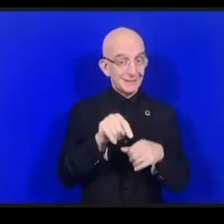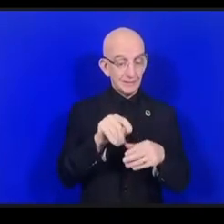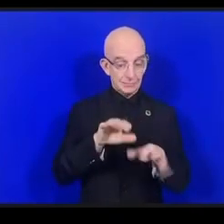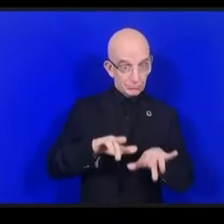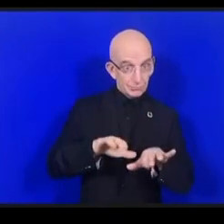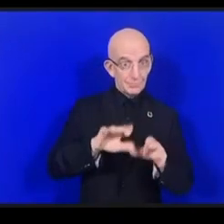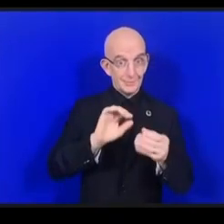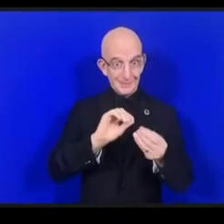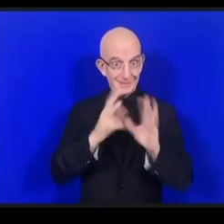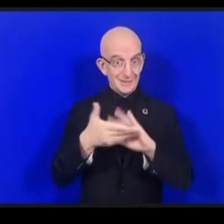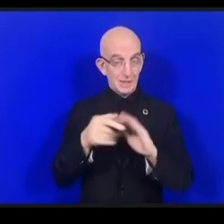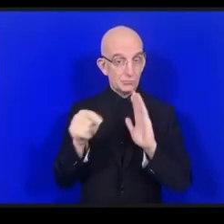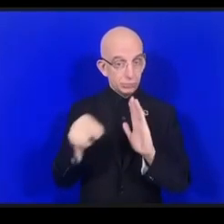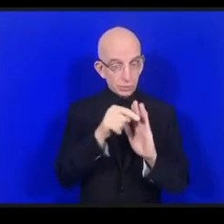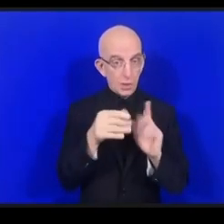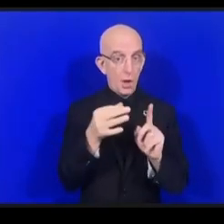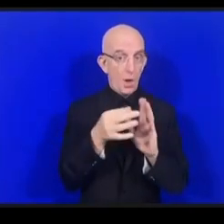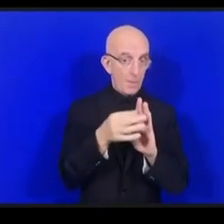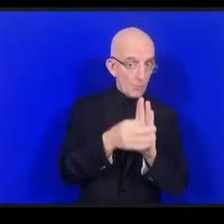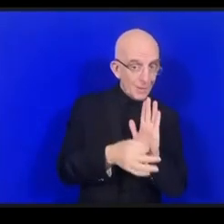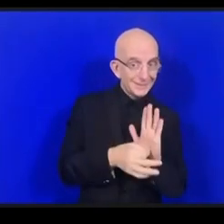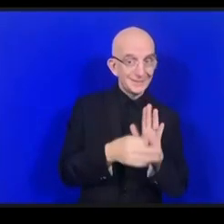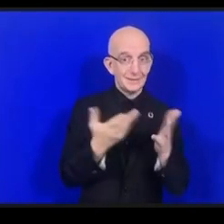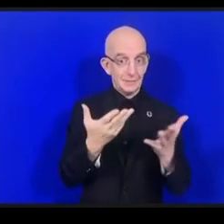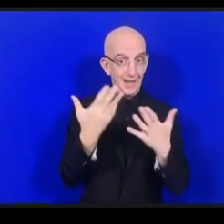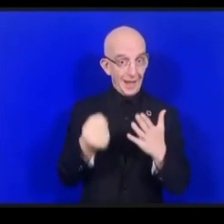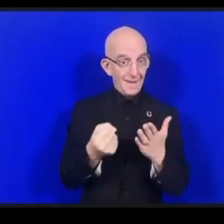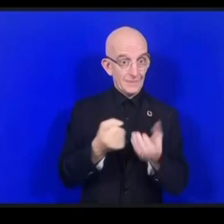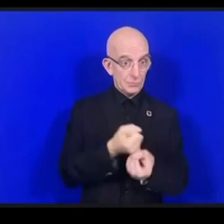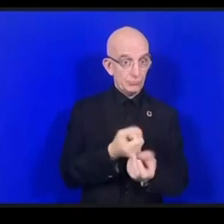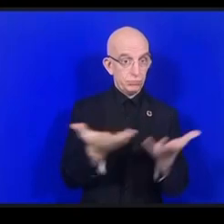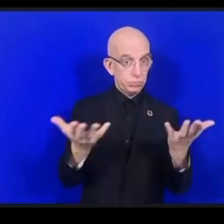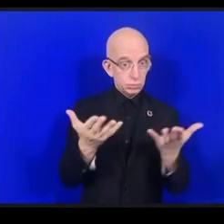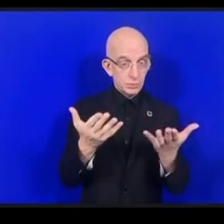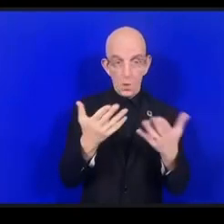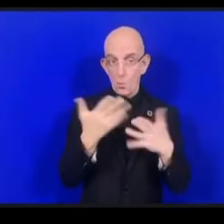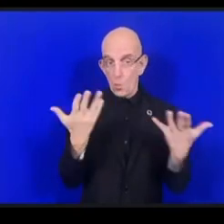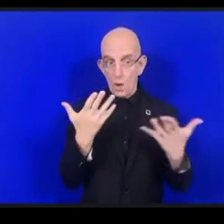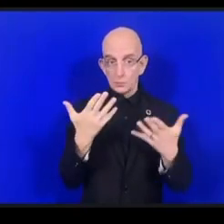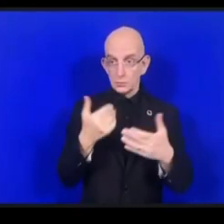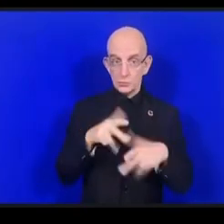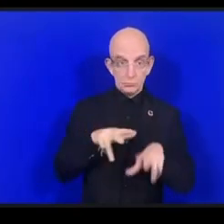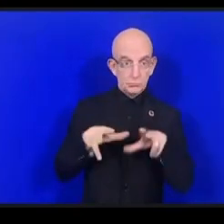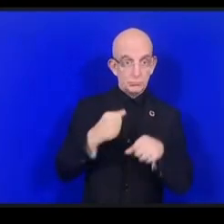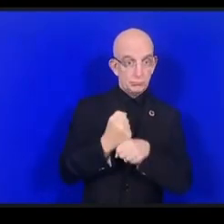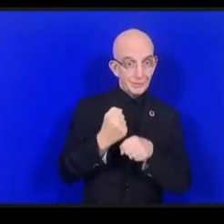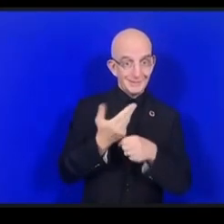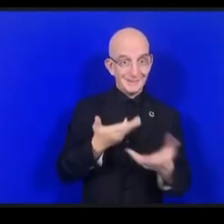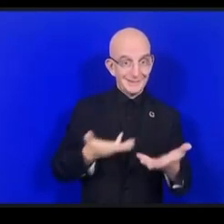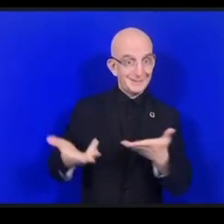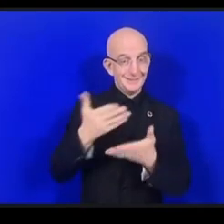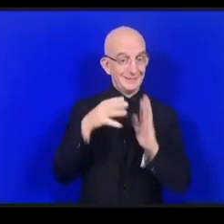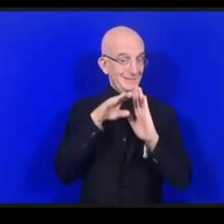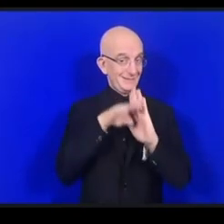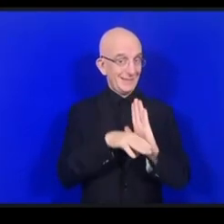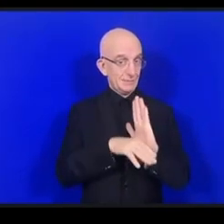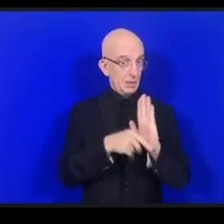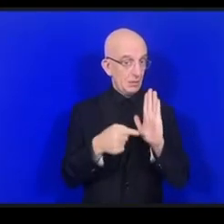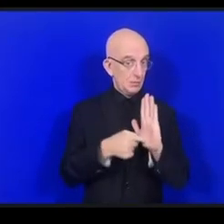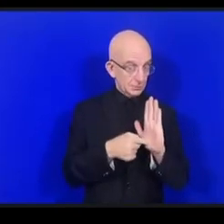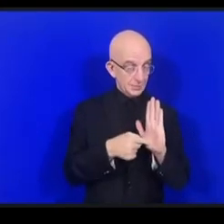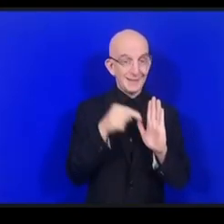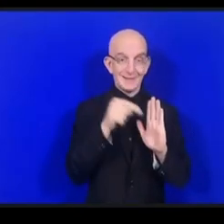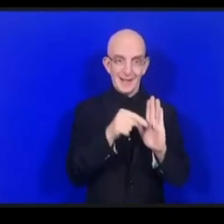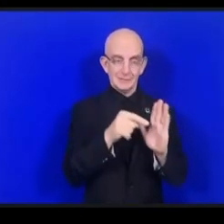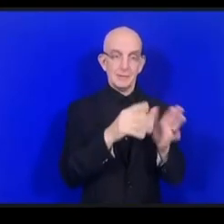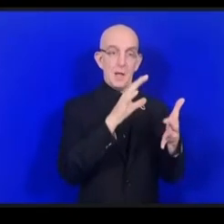الكثير من بلدان العالم فيما التي تتعلق بإنترنت الأشياء وأيضا الأحكام